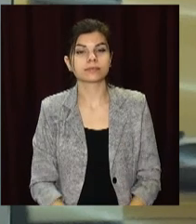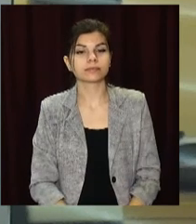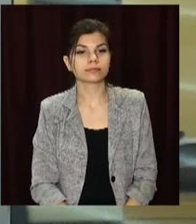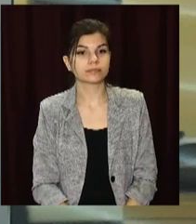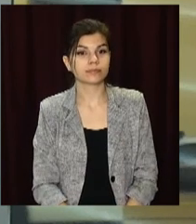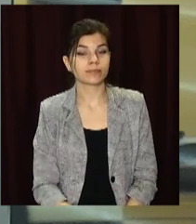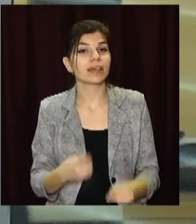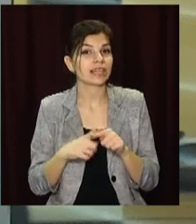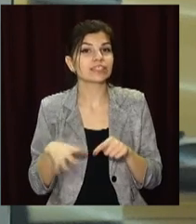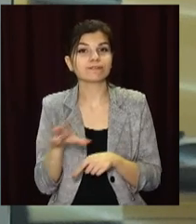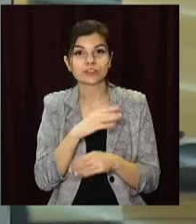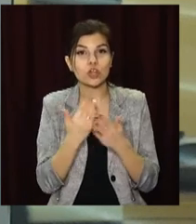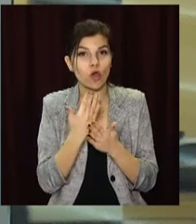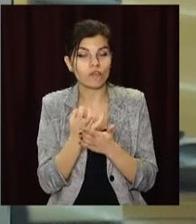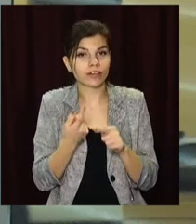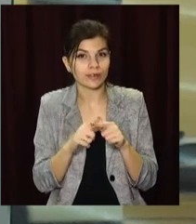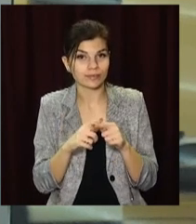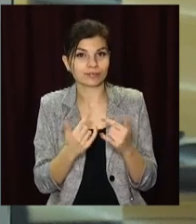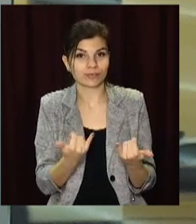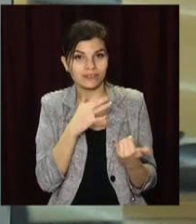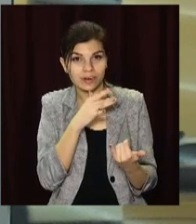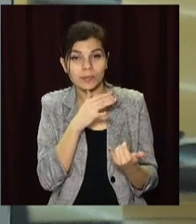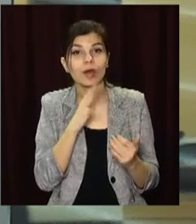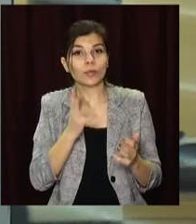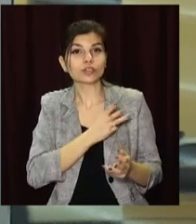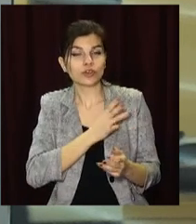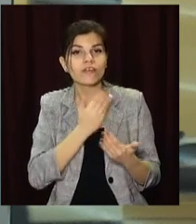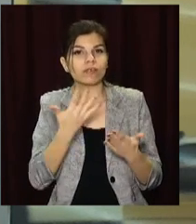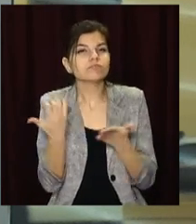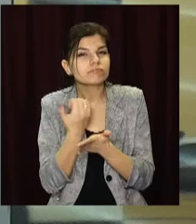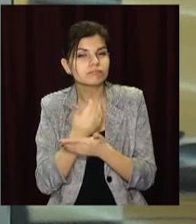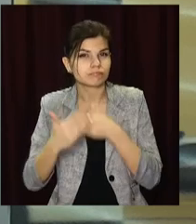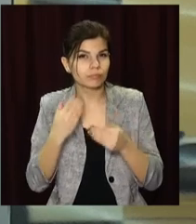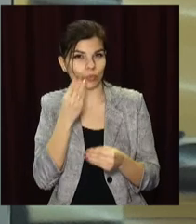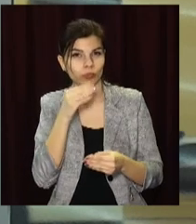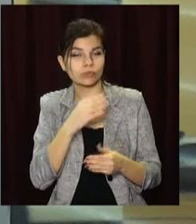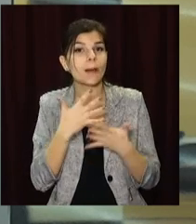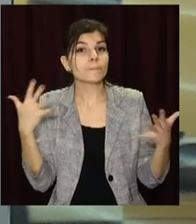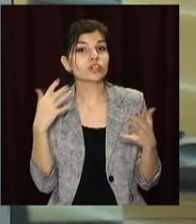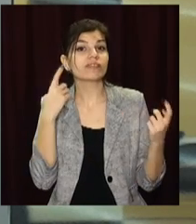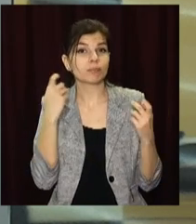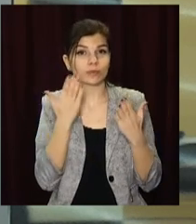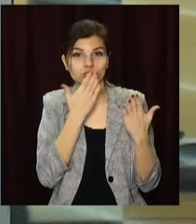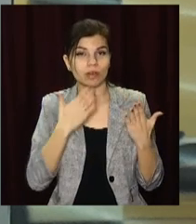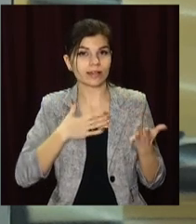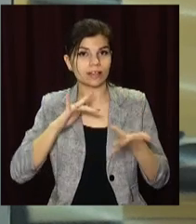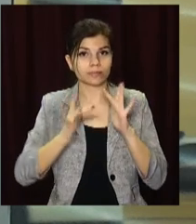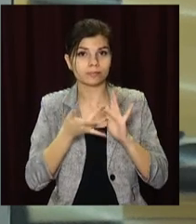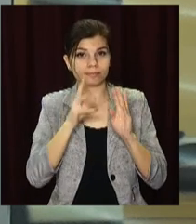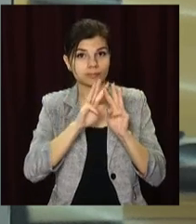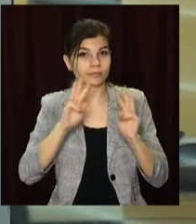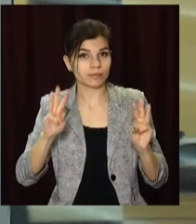Це всі новини на цю годину. Бажаємо і вам підкорювати нові висоти. Більше інформації читайте на нашому сайті open-tv